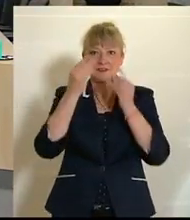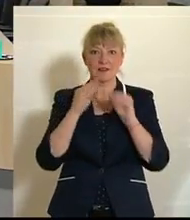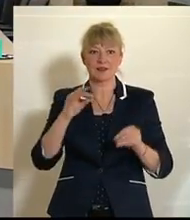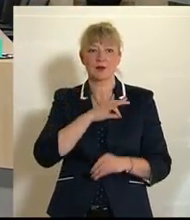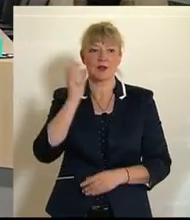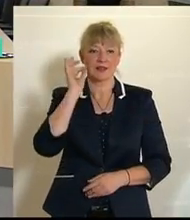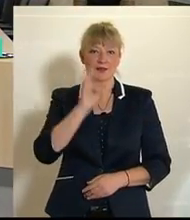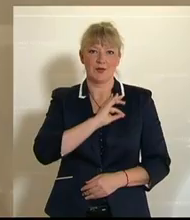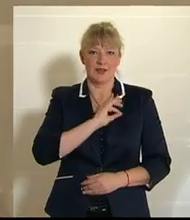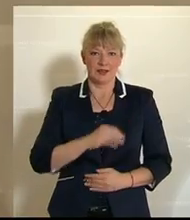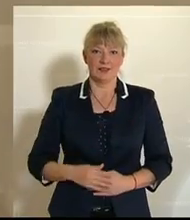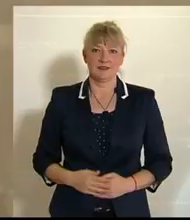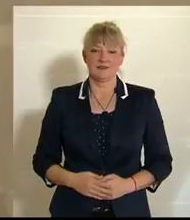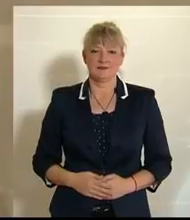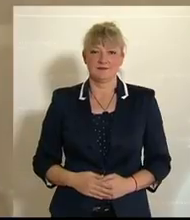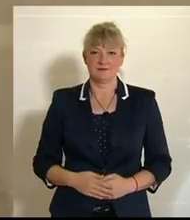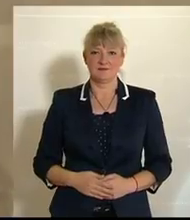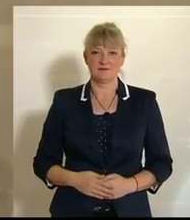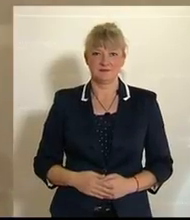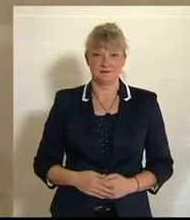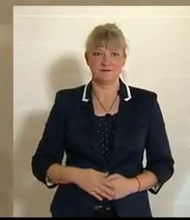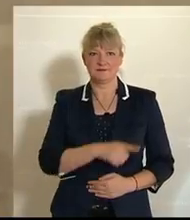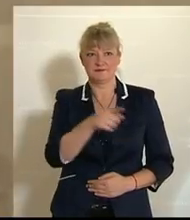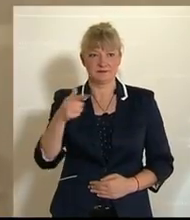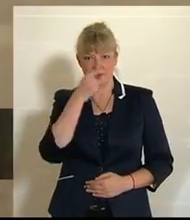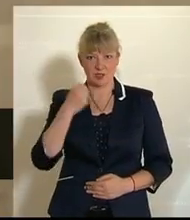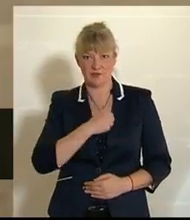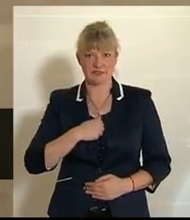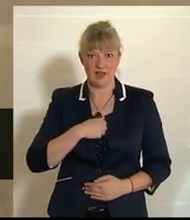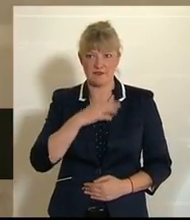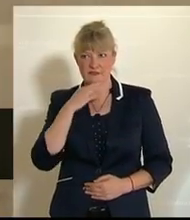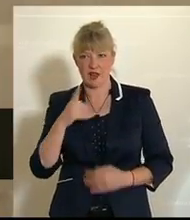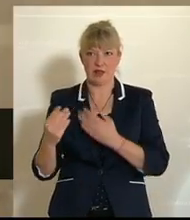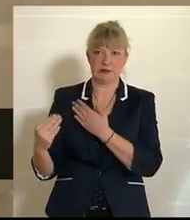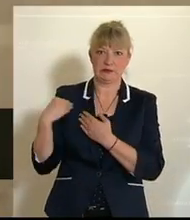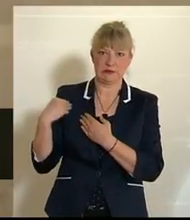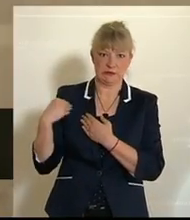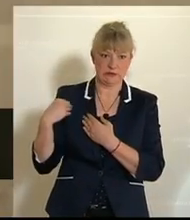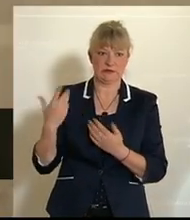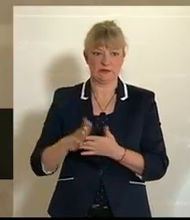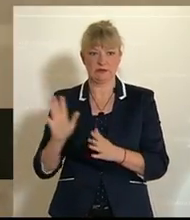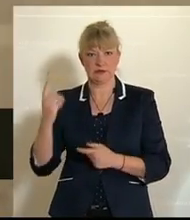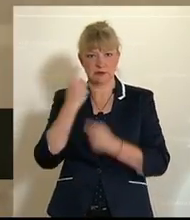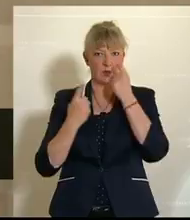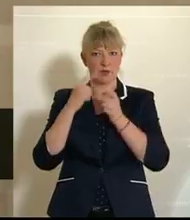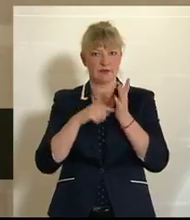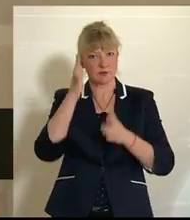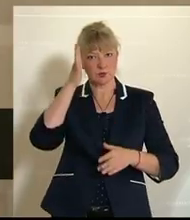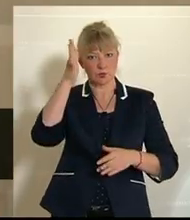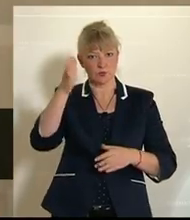und Kollegen, viele verzweifelte Menschen wenden sich in den letzten Wochen an uns, weil sie sich große Sorgen um ihre Zukunft machen.